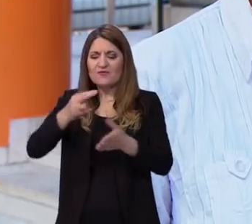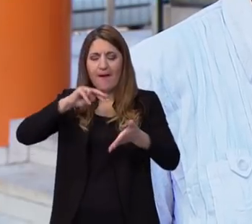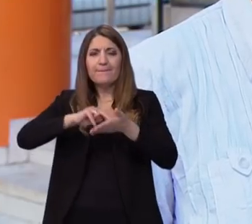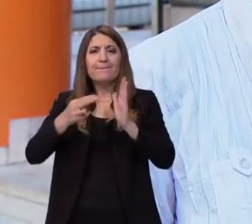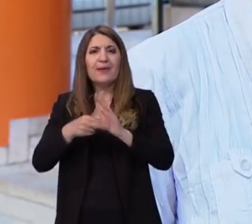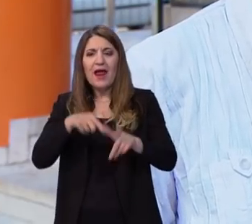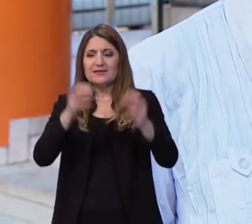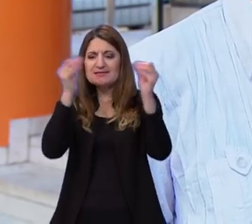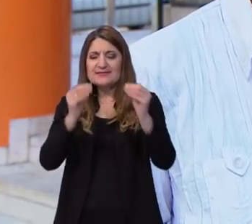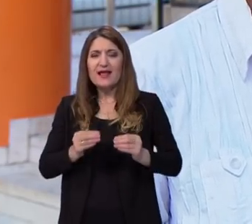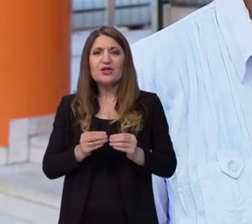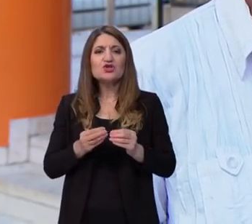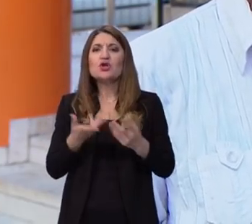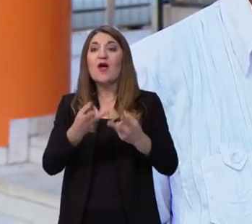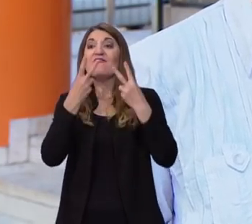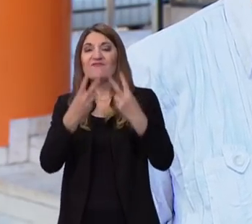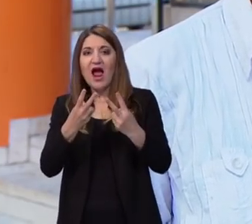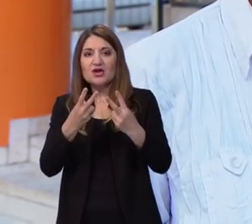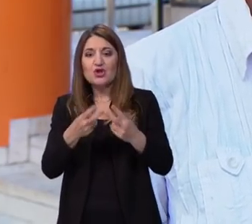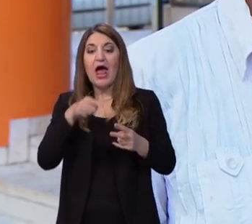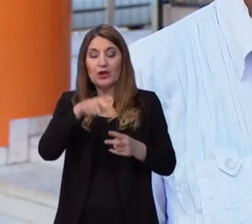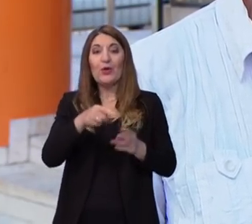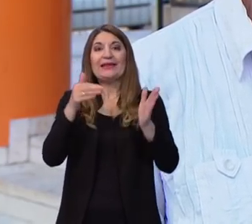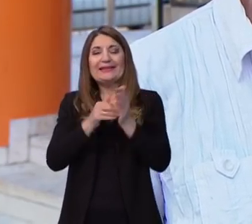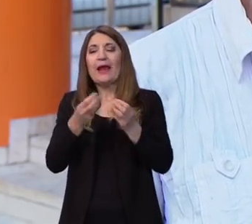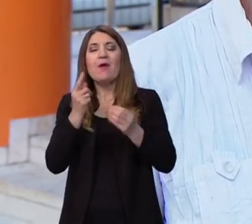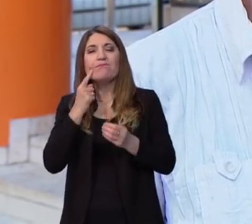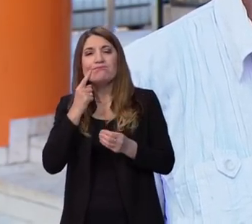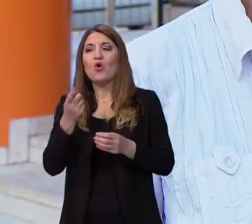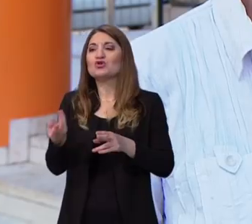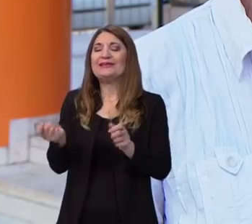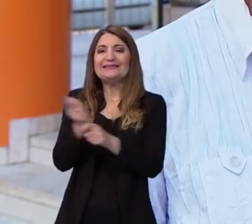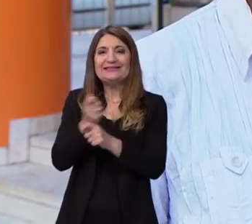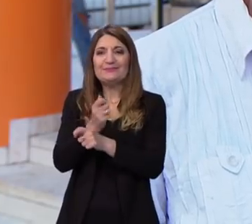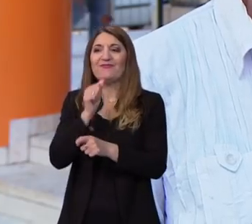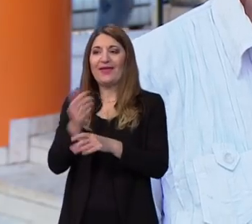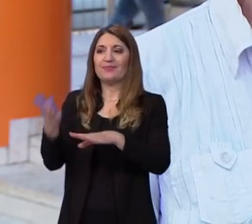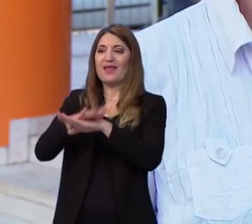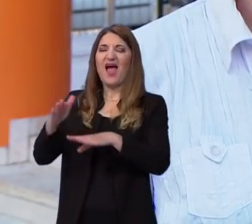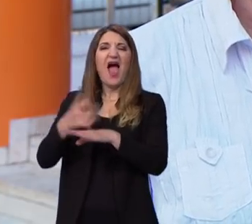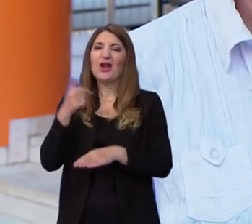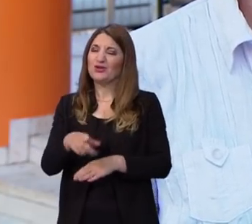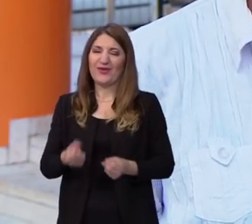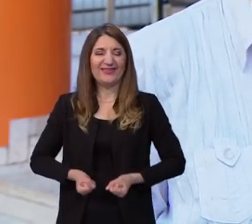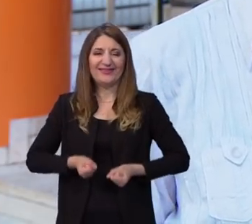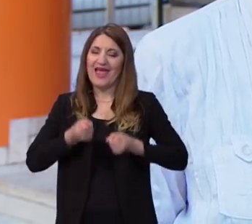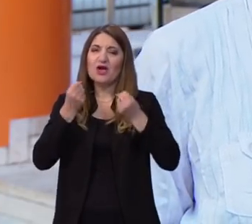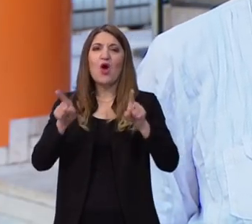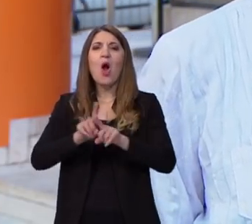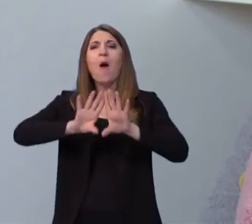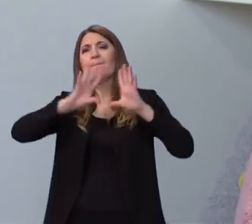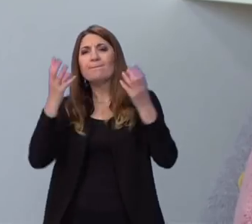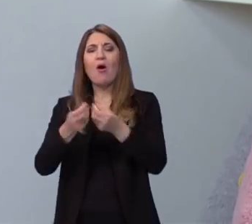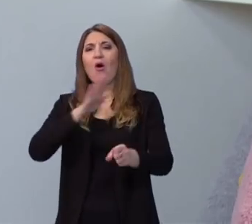sadržaja, ciljanim na ono bitno, da se to nekako pokuša ispraviti. Ali vrlo teško će se moći u punom obsegu to